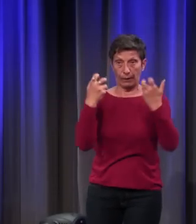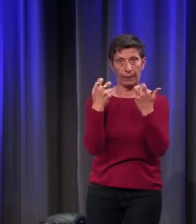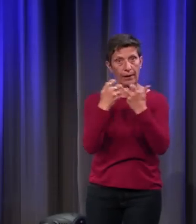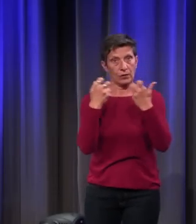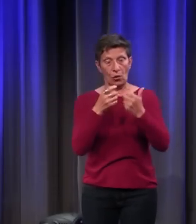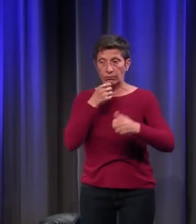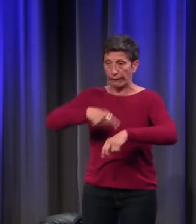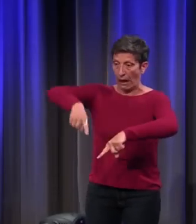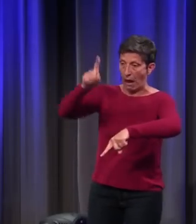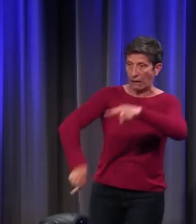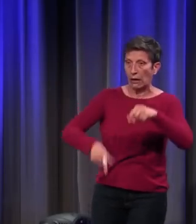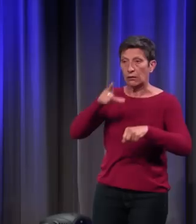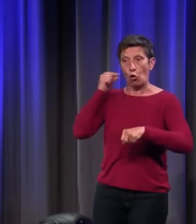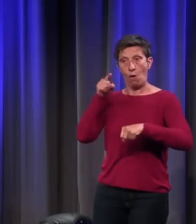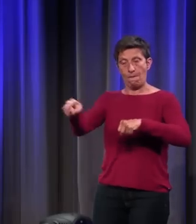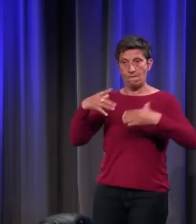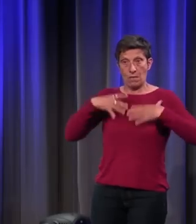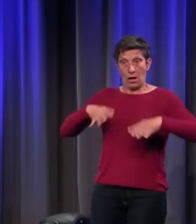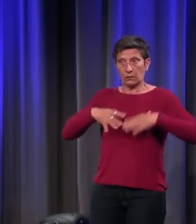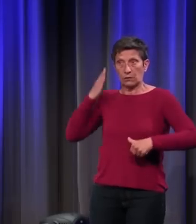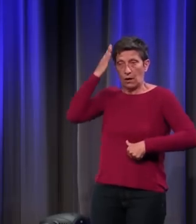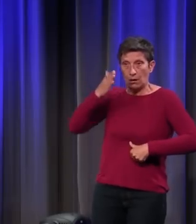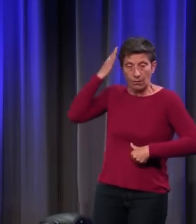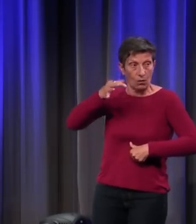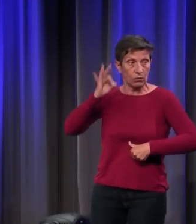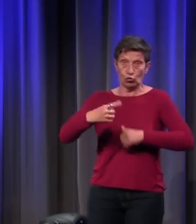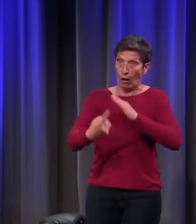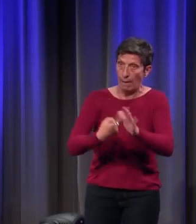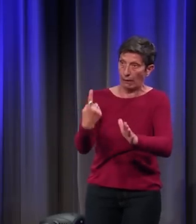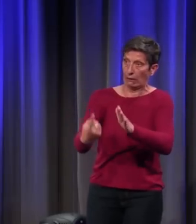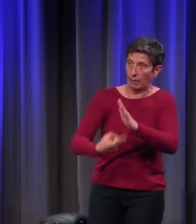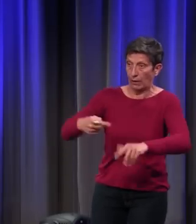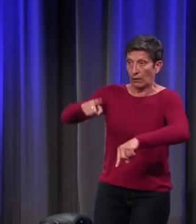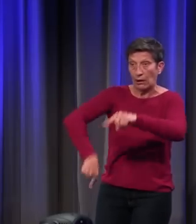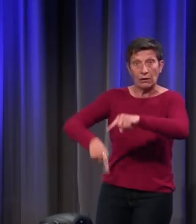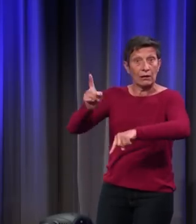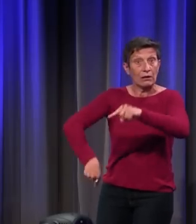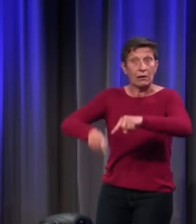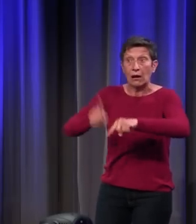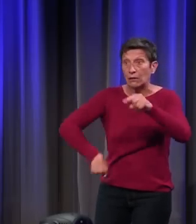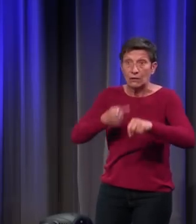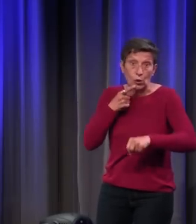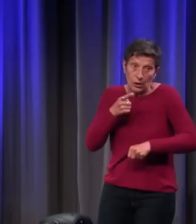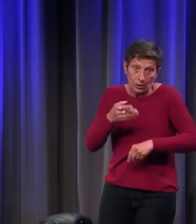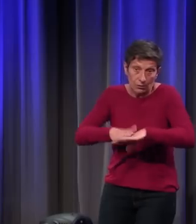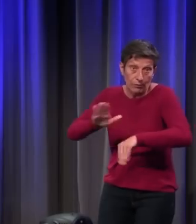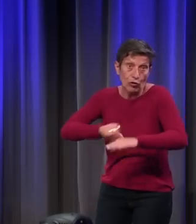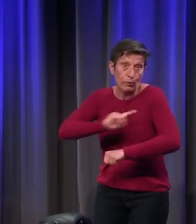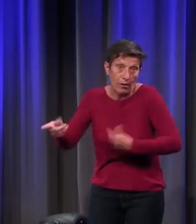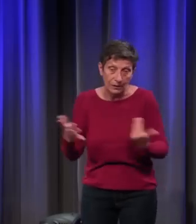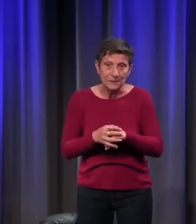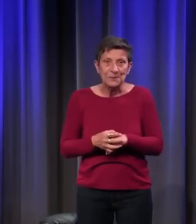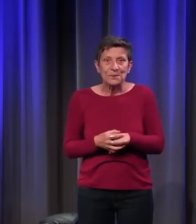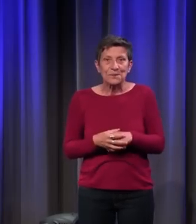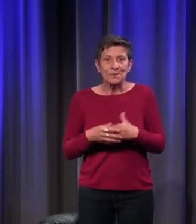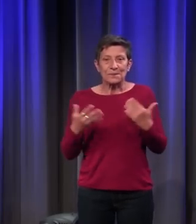se déguiser en animal sont sans cesse répétées, répétées, répétées. Ça prouve bien qu'elles ne sont pas efficaces. Mais il y a l